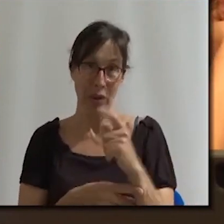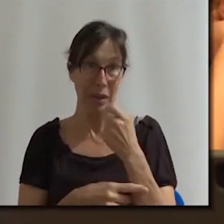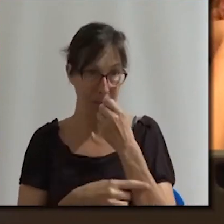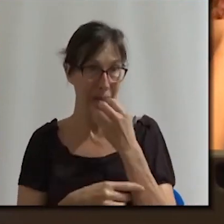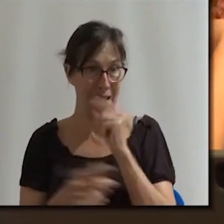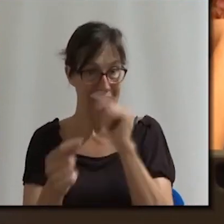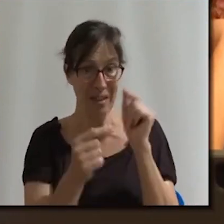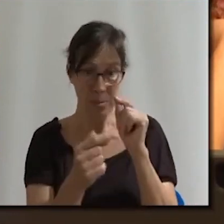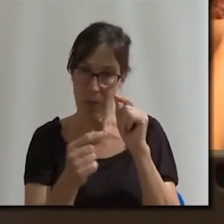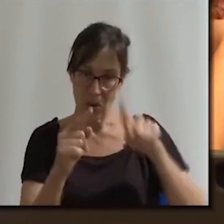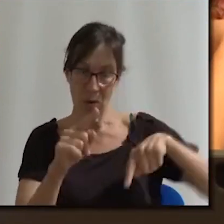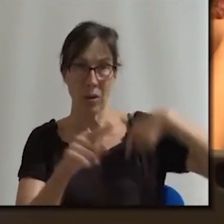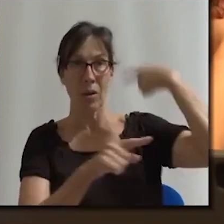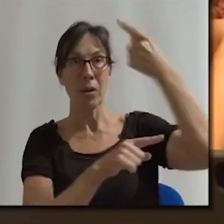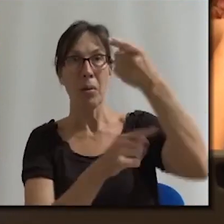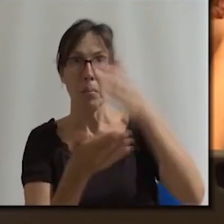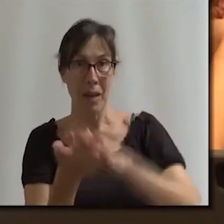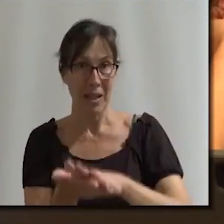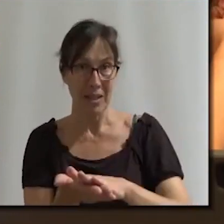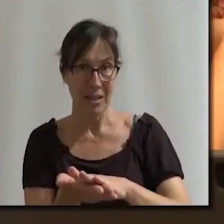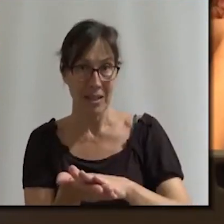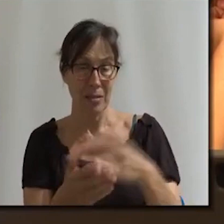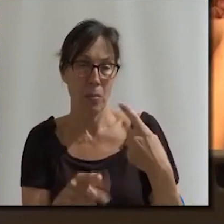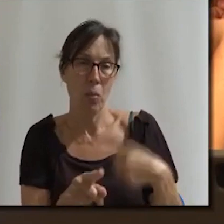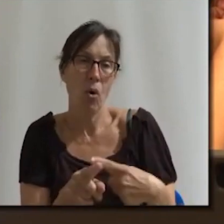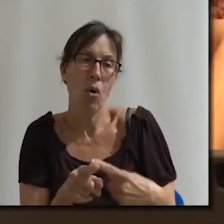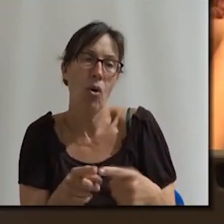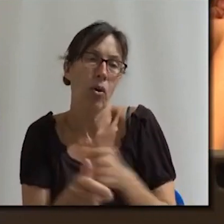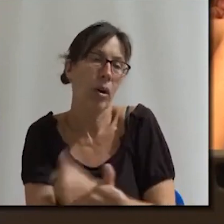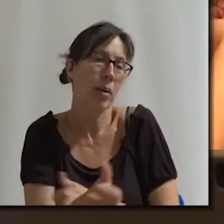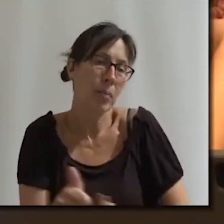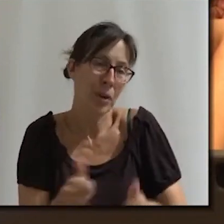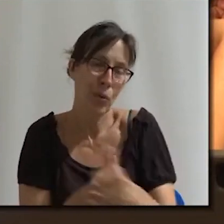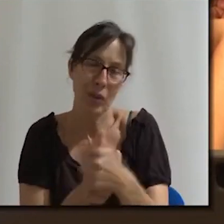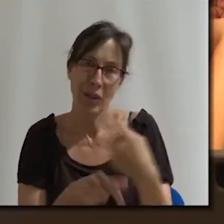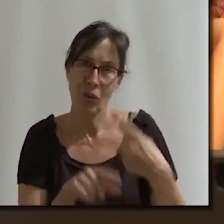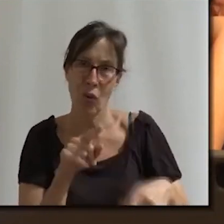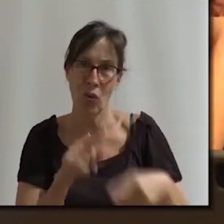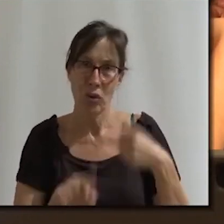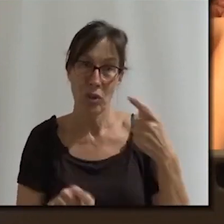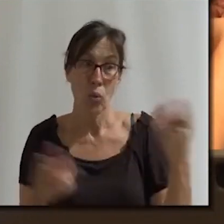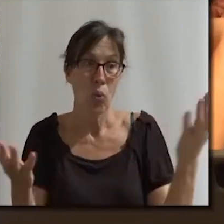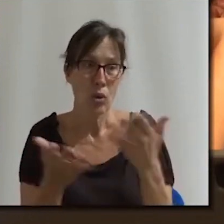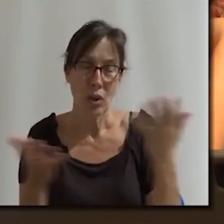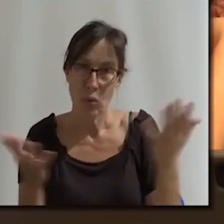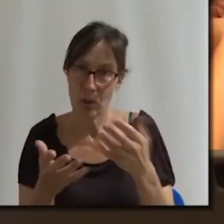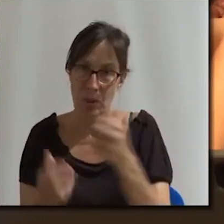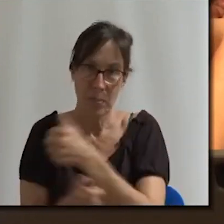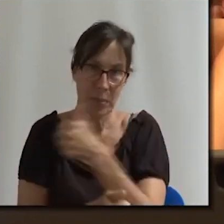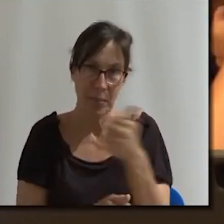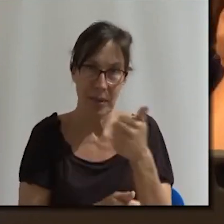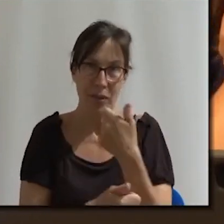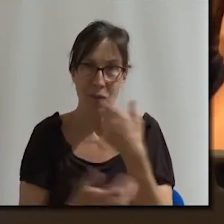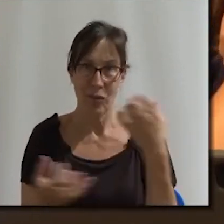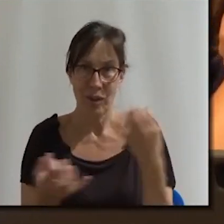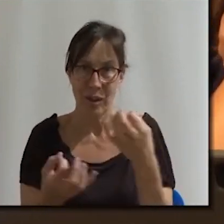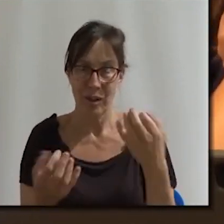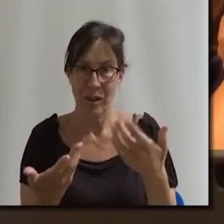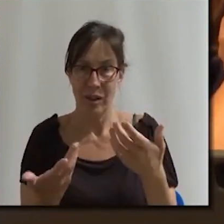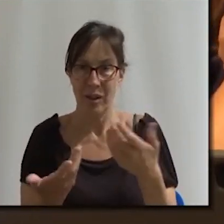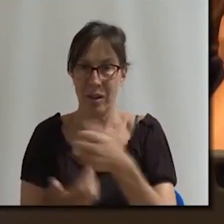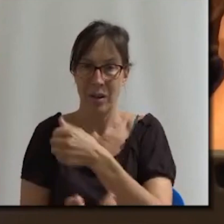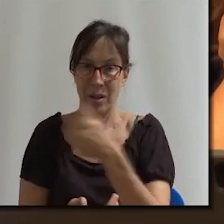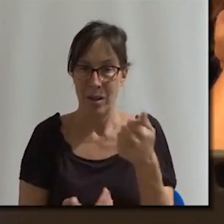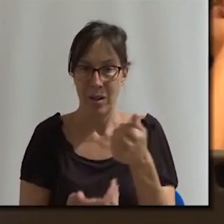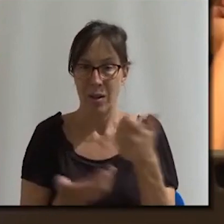el ple següent, per un ordre de prioritats i per la màxima urgència que suposa per la ciutat, haver de prendre decisions